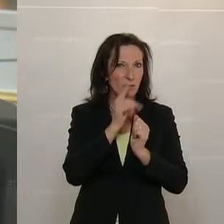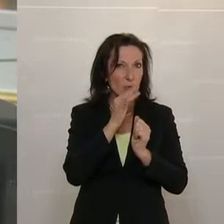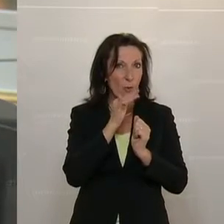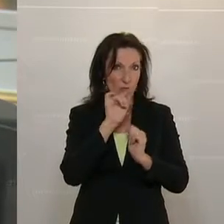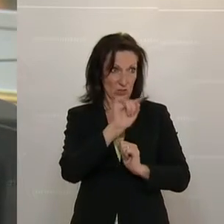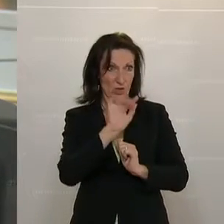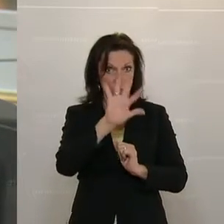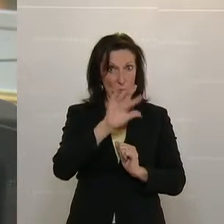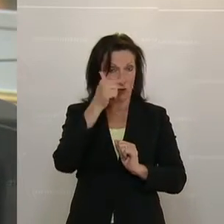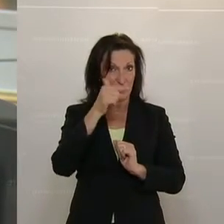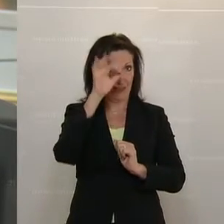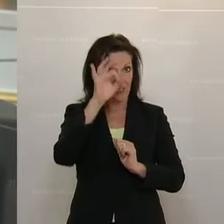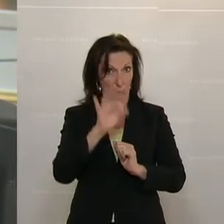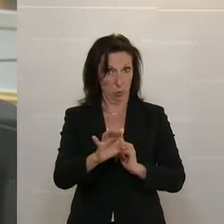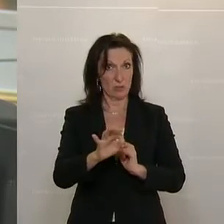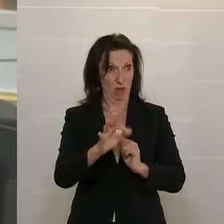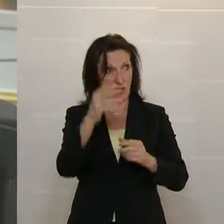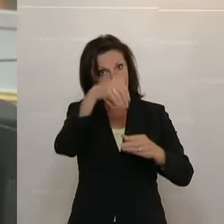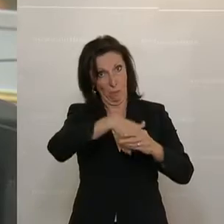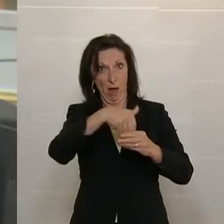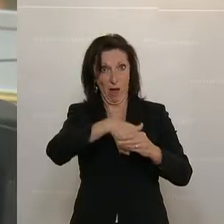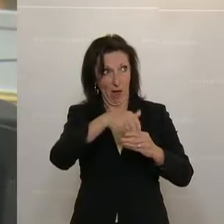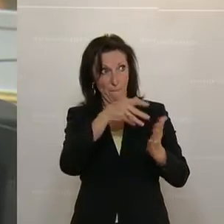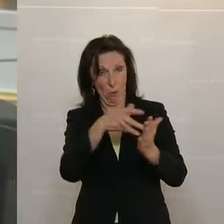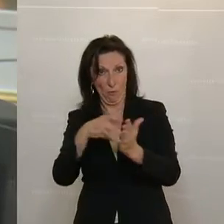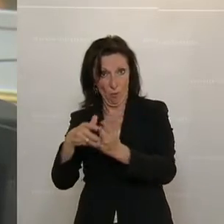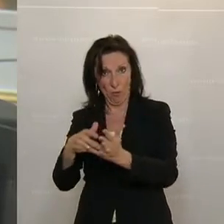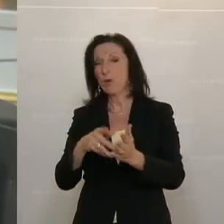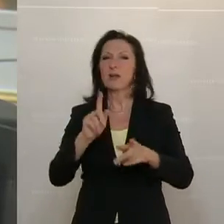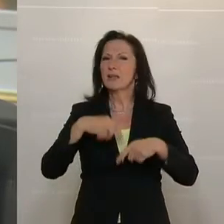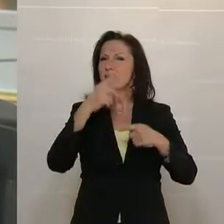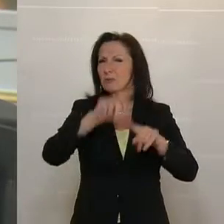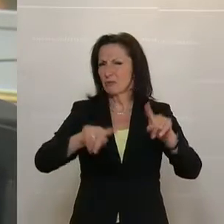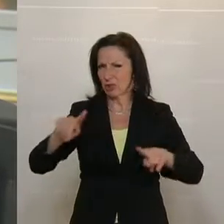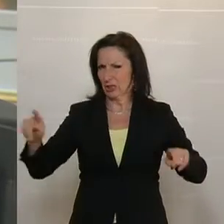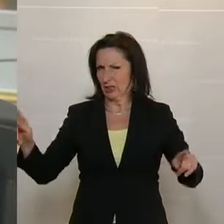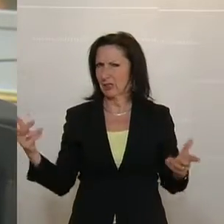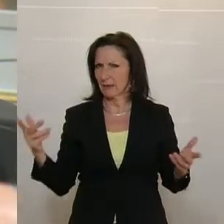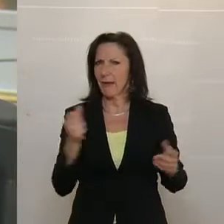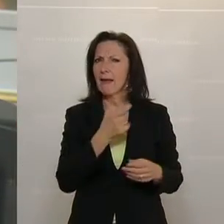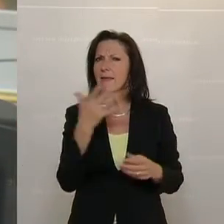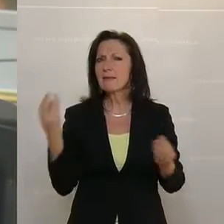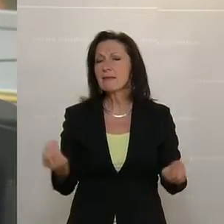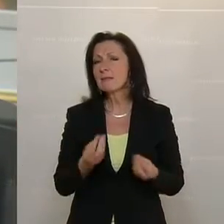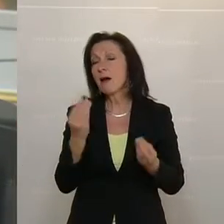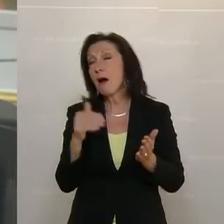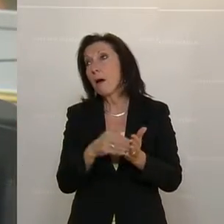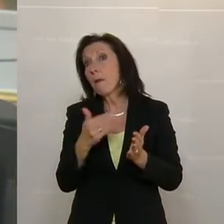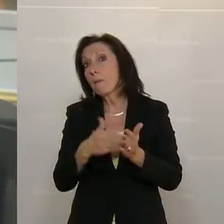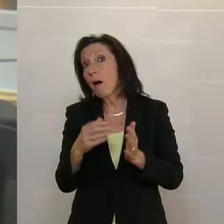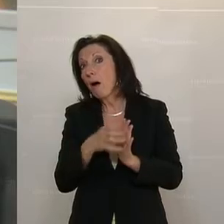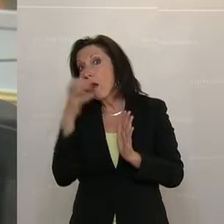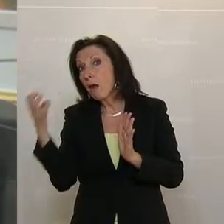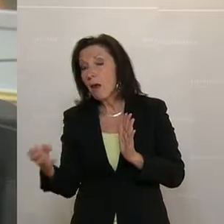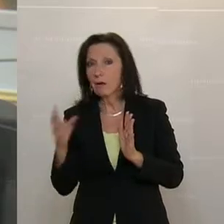Prozent in ihrem Prüfportfolio. Da gibt es eben Unterschiedlichkeiten. Manche Dinge dauern länger. Es gab